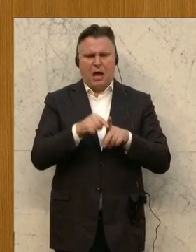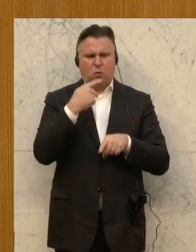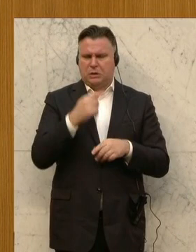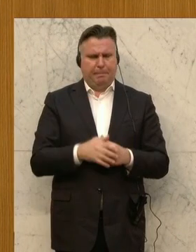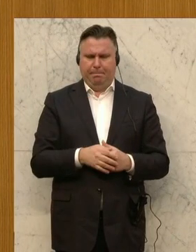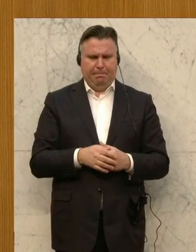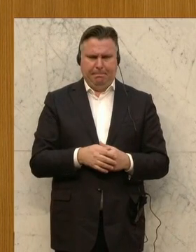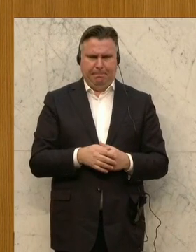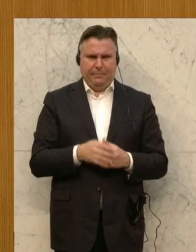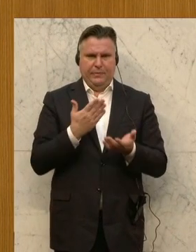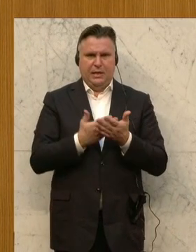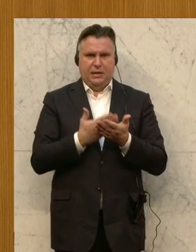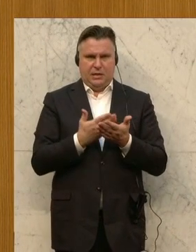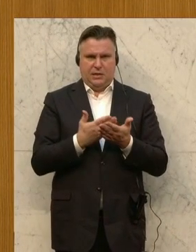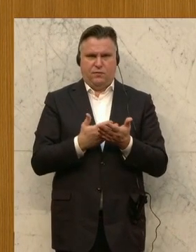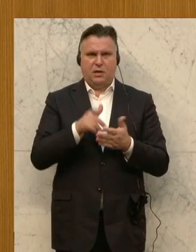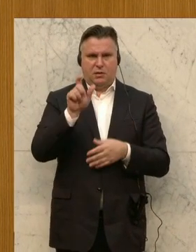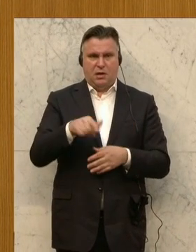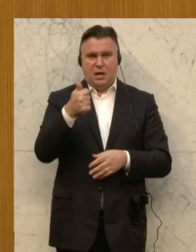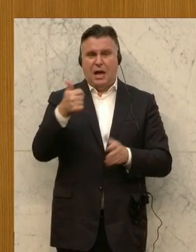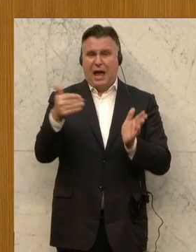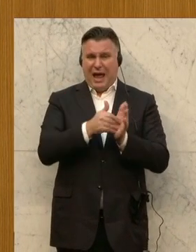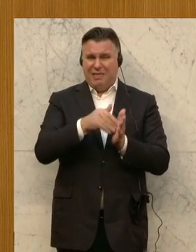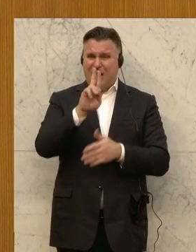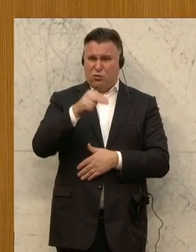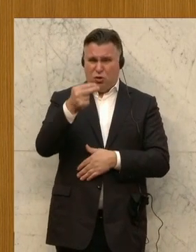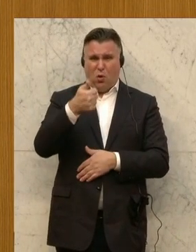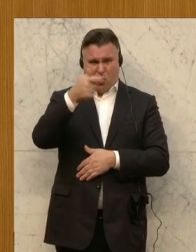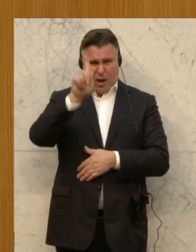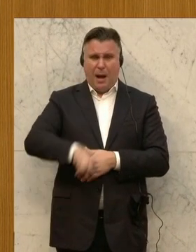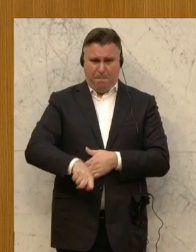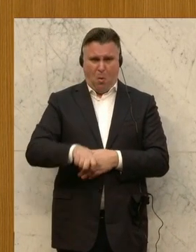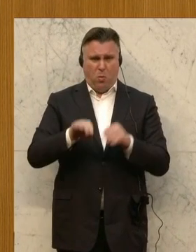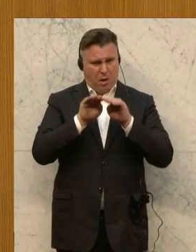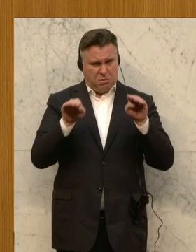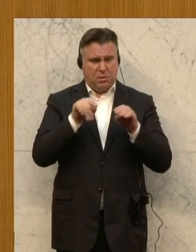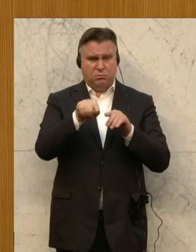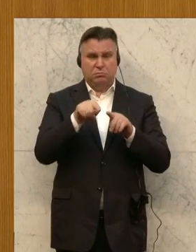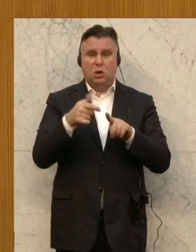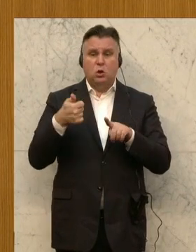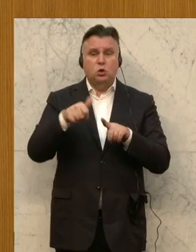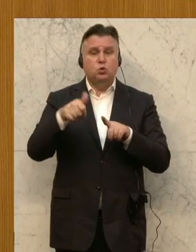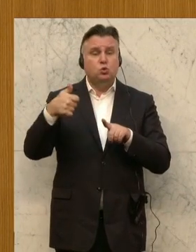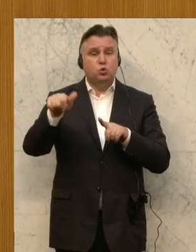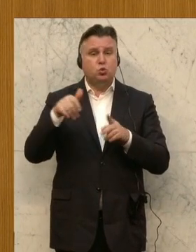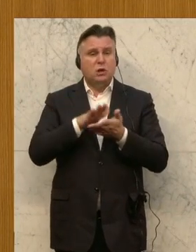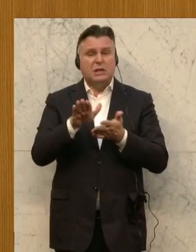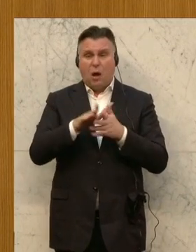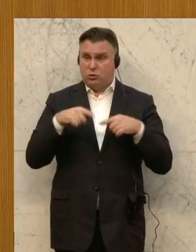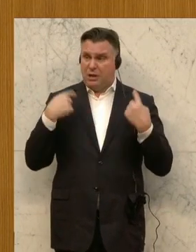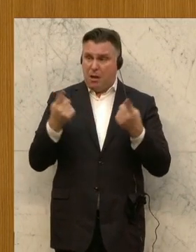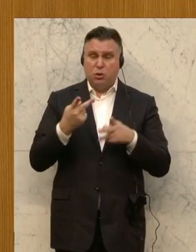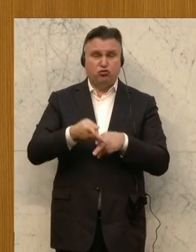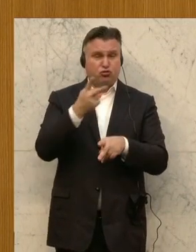Zum Beispiel bei 1.000 Euro monatlich wären Zusatzausgaben pro Jahr